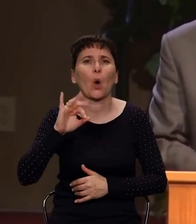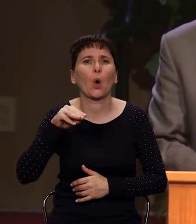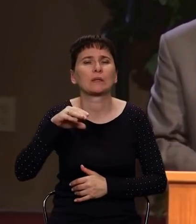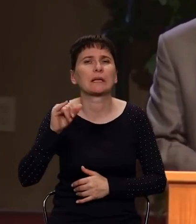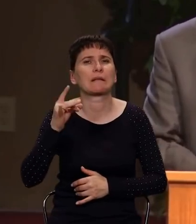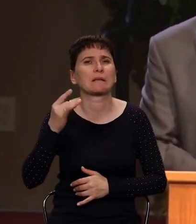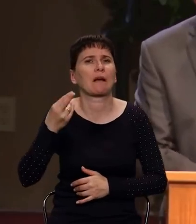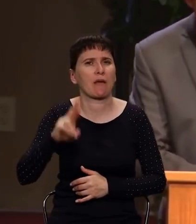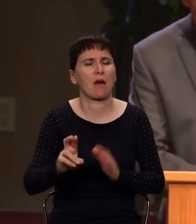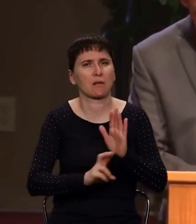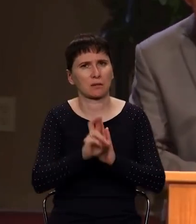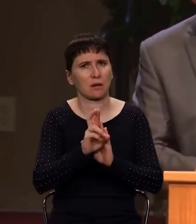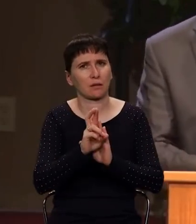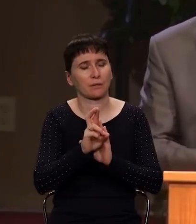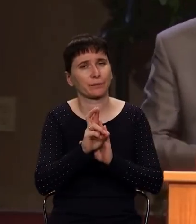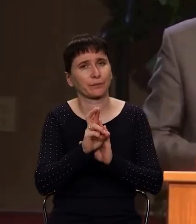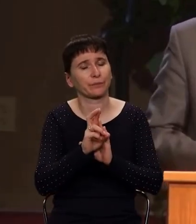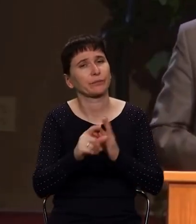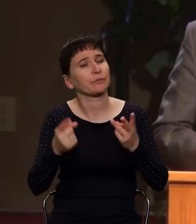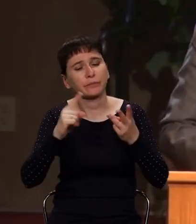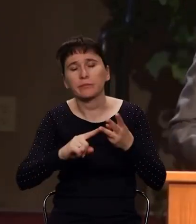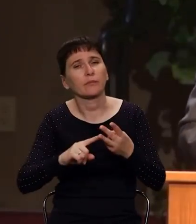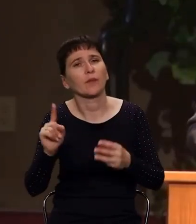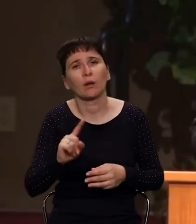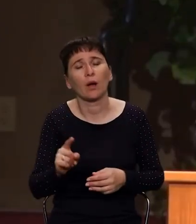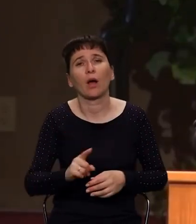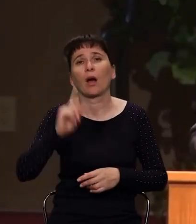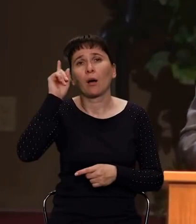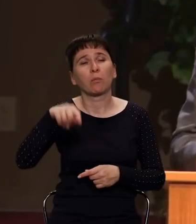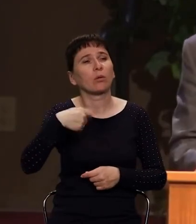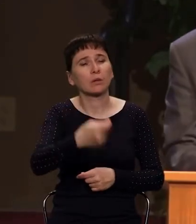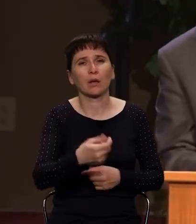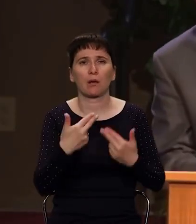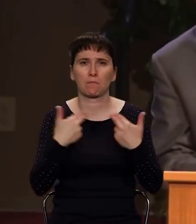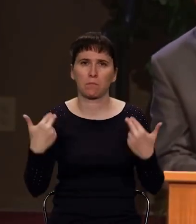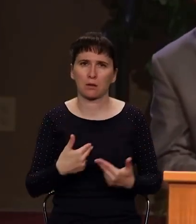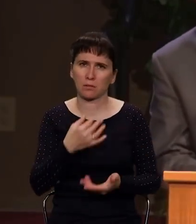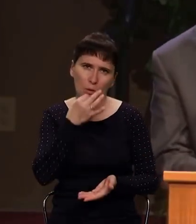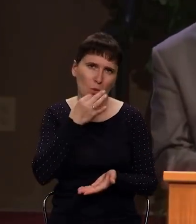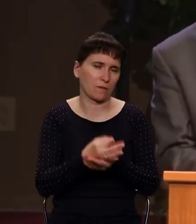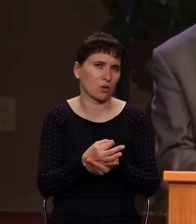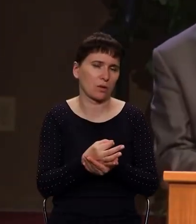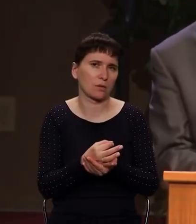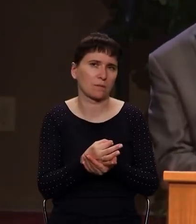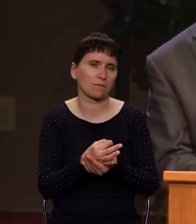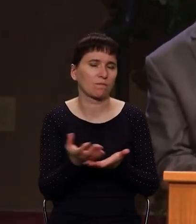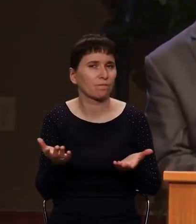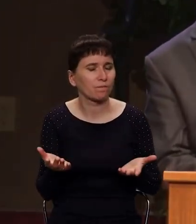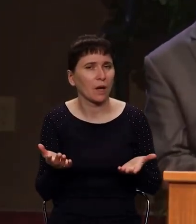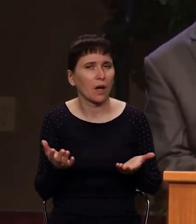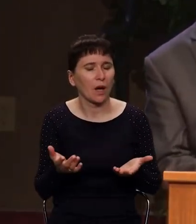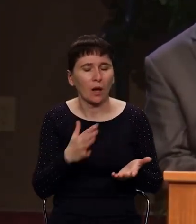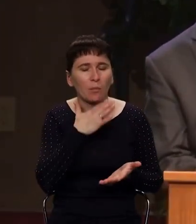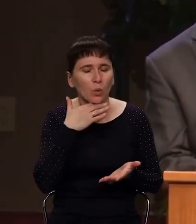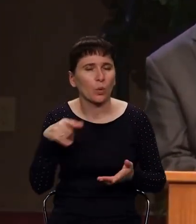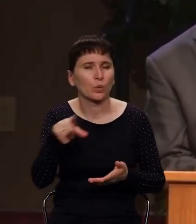Последняя моя мысль, ответственность за церковь, которую Бог ложит на служителей. Почему происходит очень часто то,